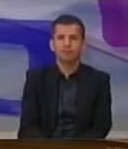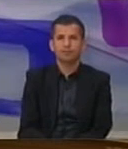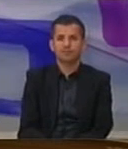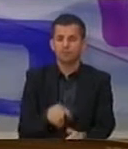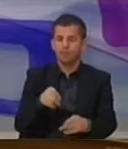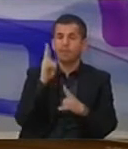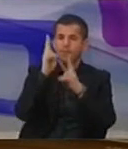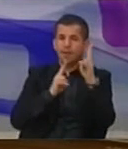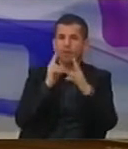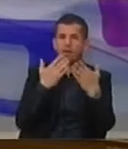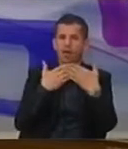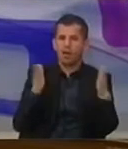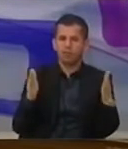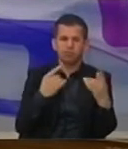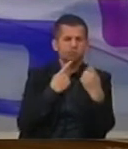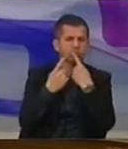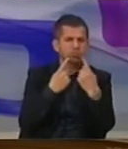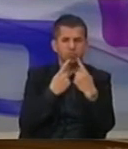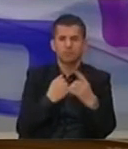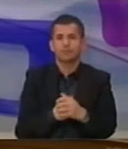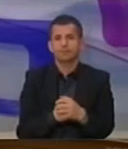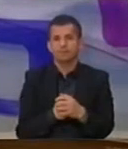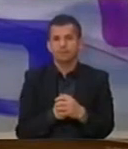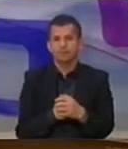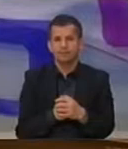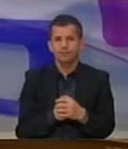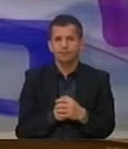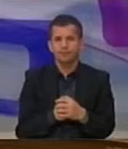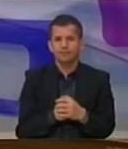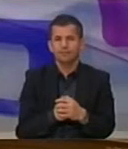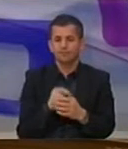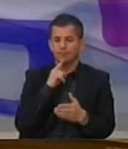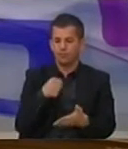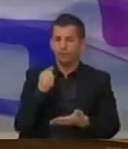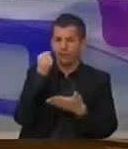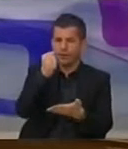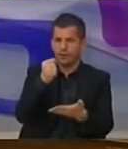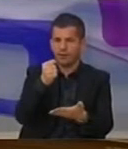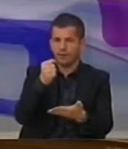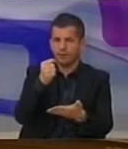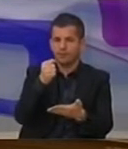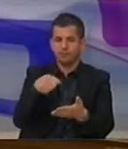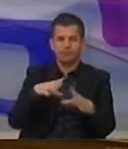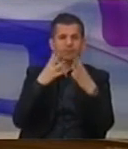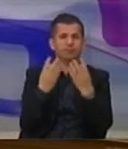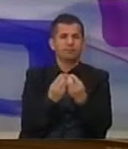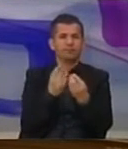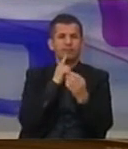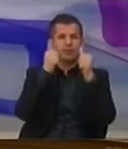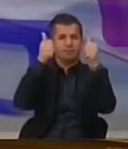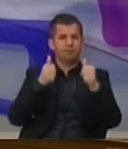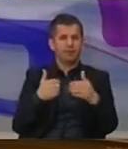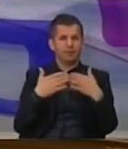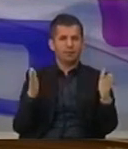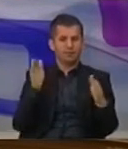debateve publike për subvencionimin e thirjes publike që ka bërë ministria